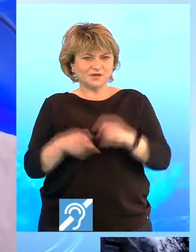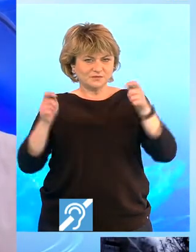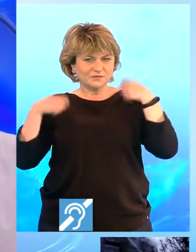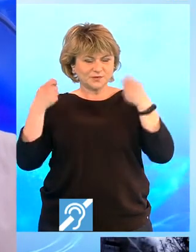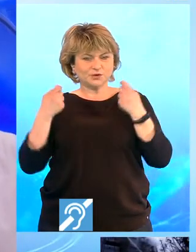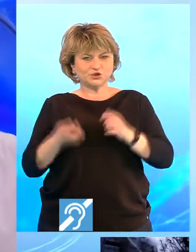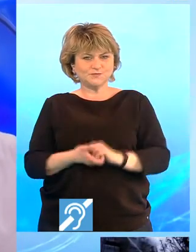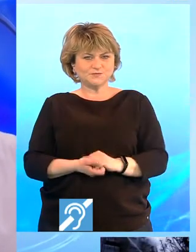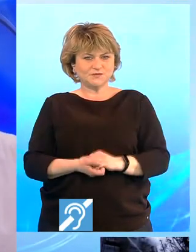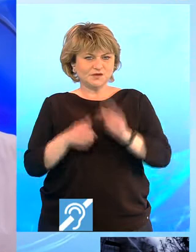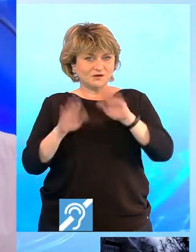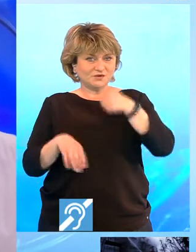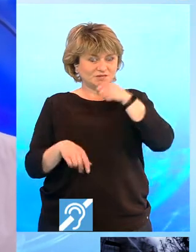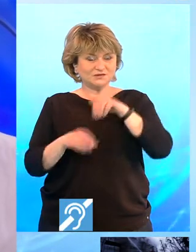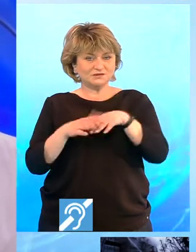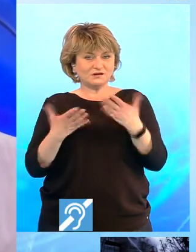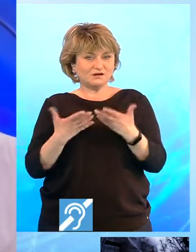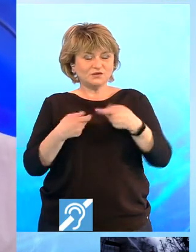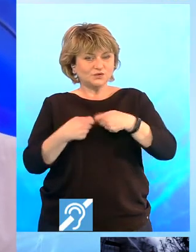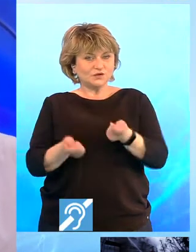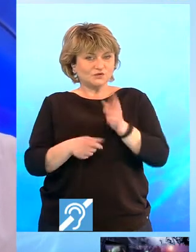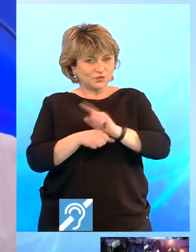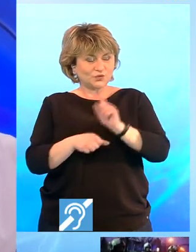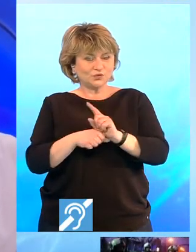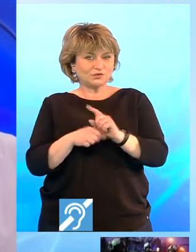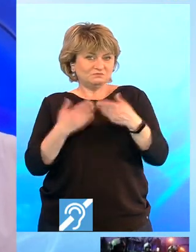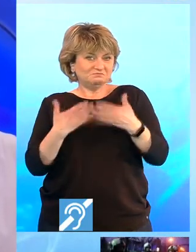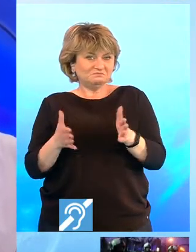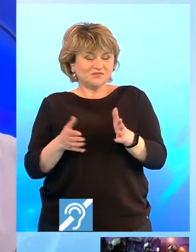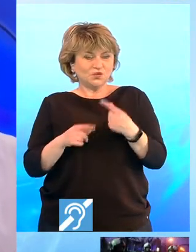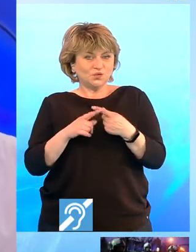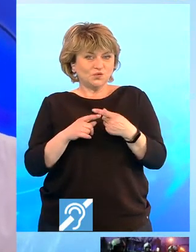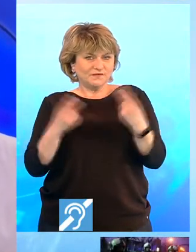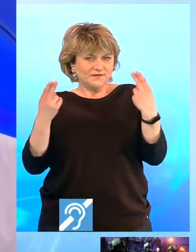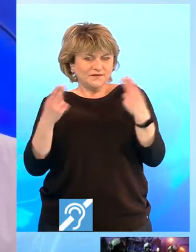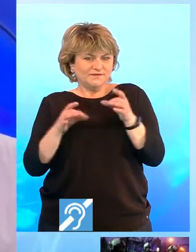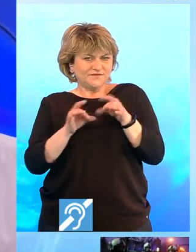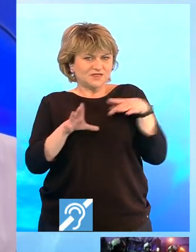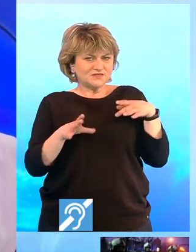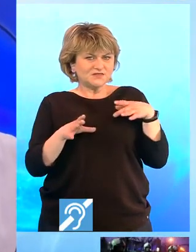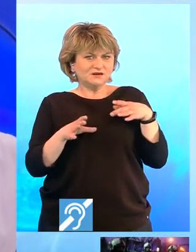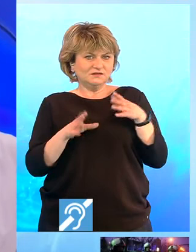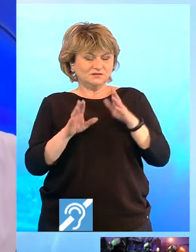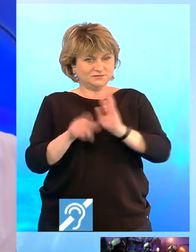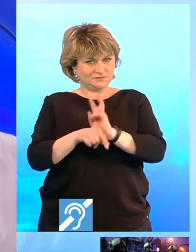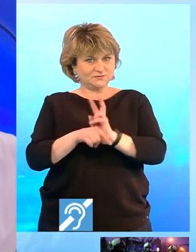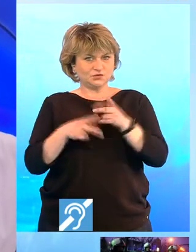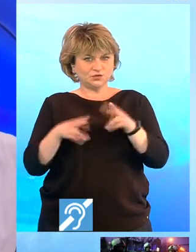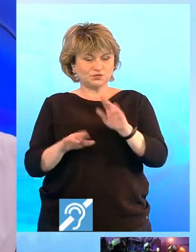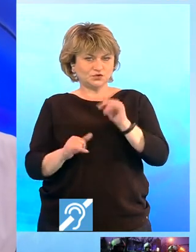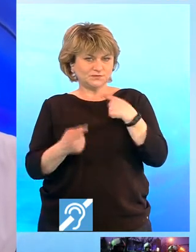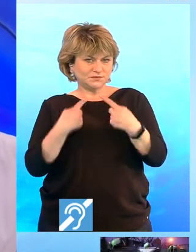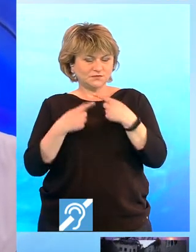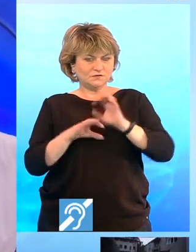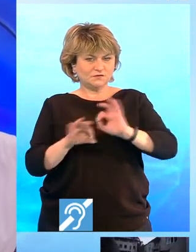Berbecii au o zi în care toate lucrurile se desfășoară cu viteză, atenție un pic mai mare la drumuri, negociază